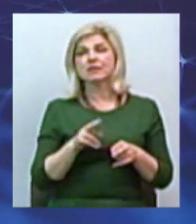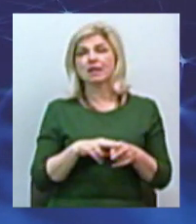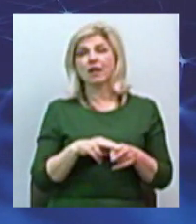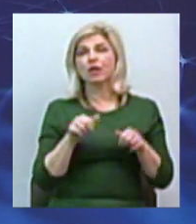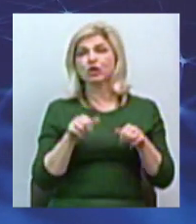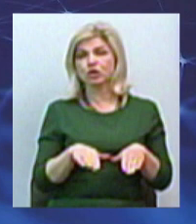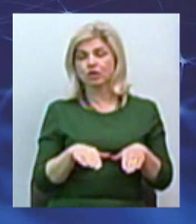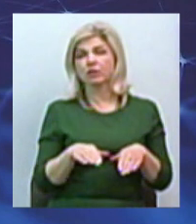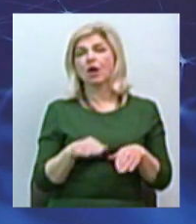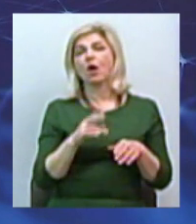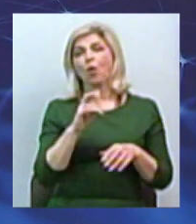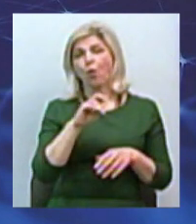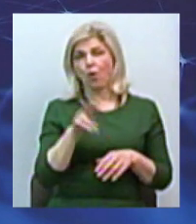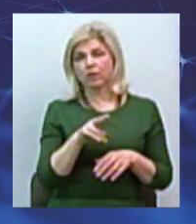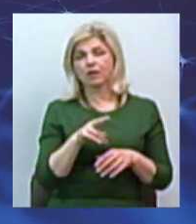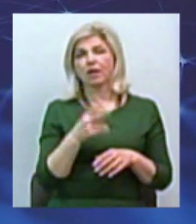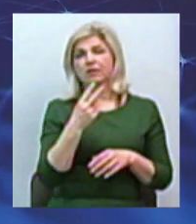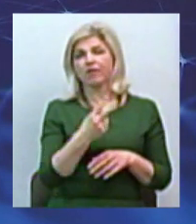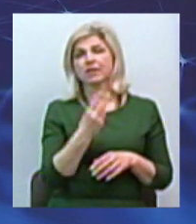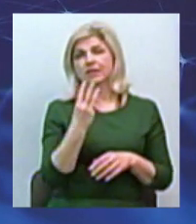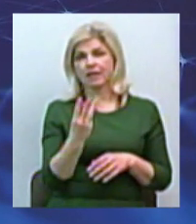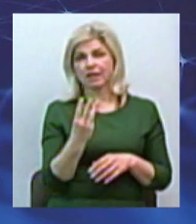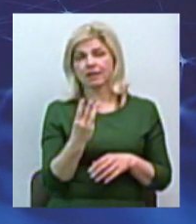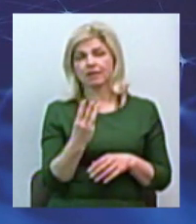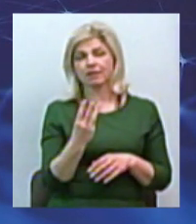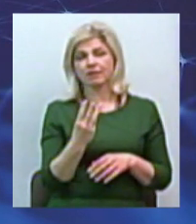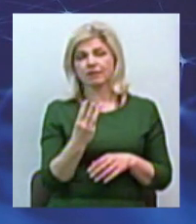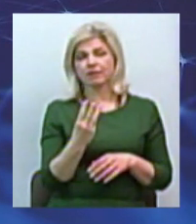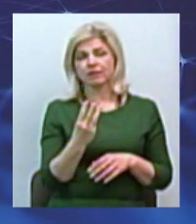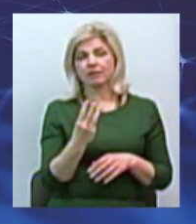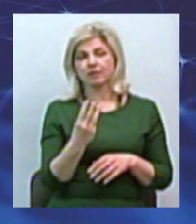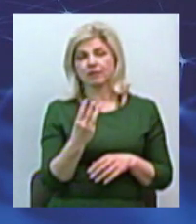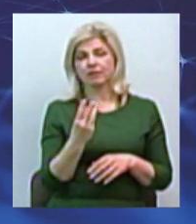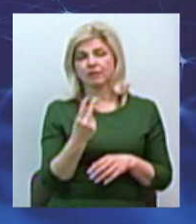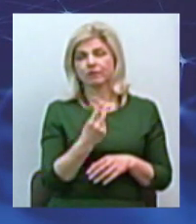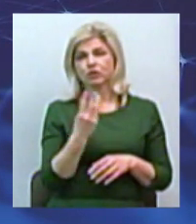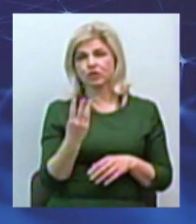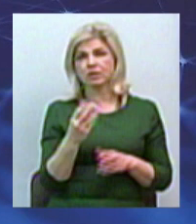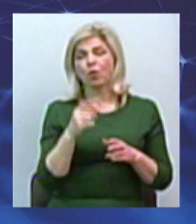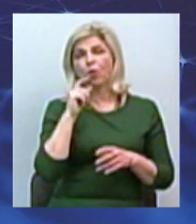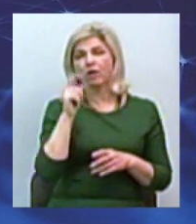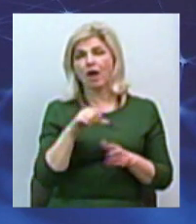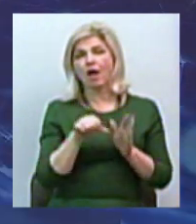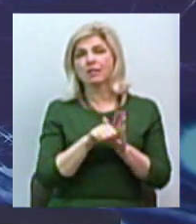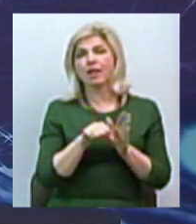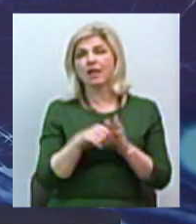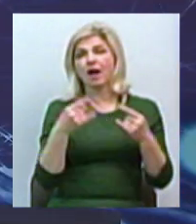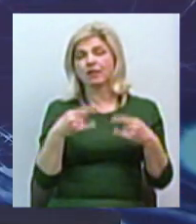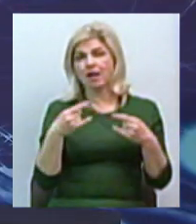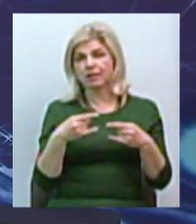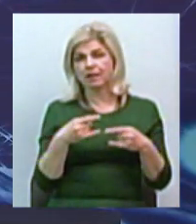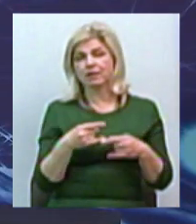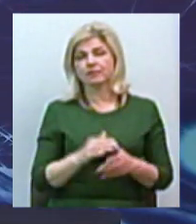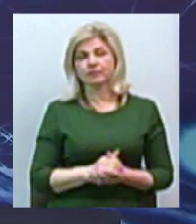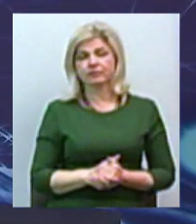закодувати 23, за деякими даними, 24 українські телеканали. Наскільки